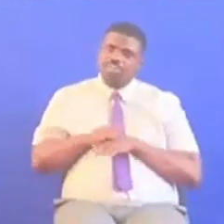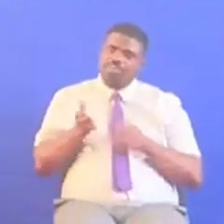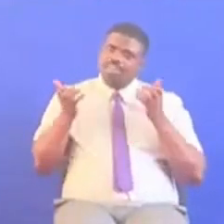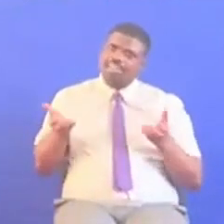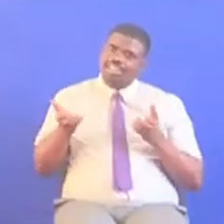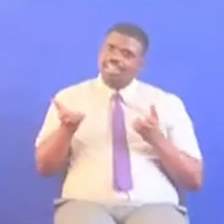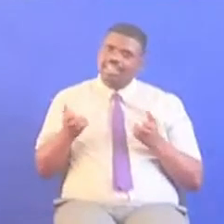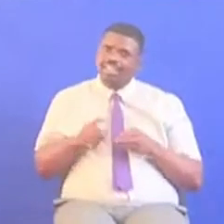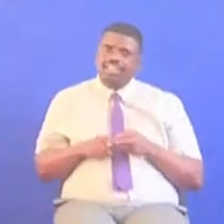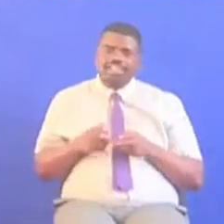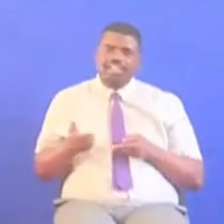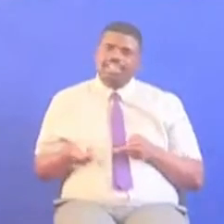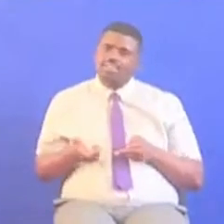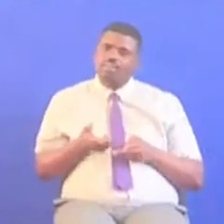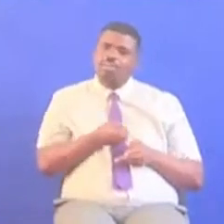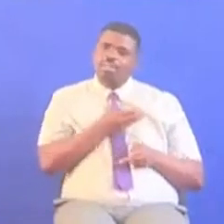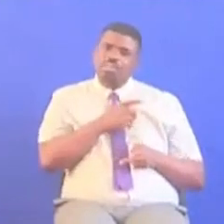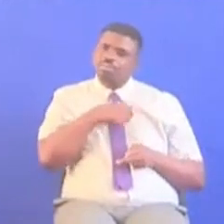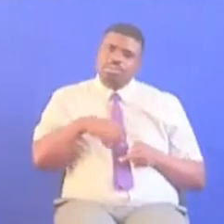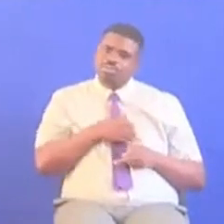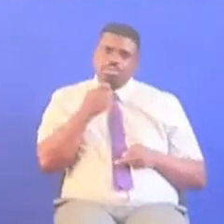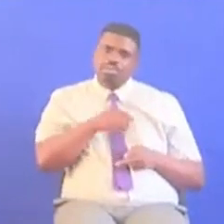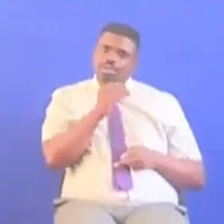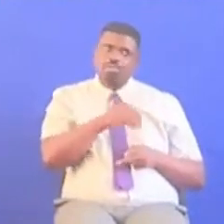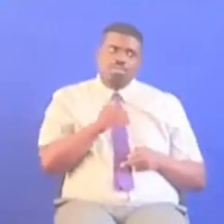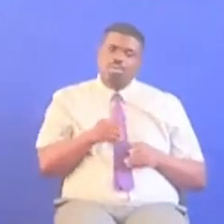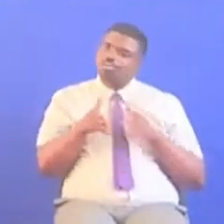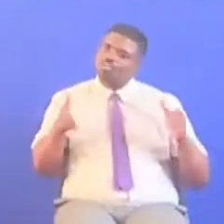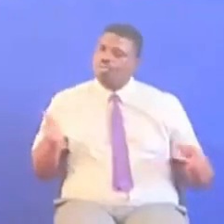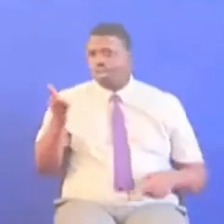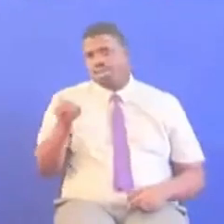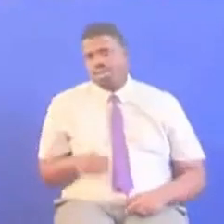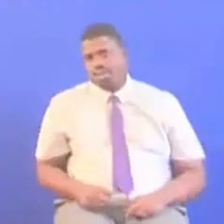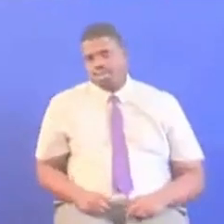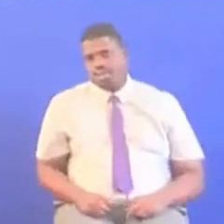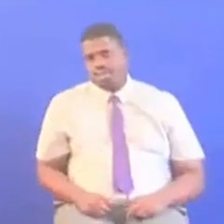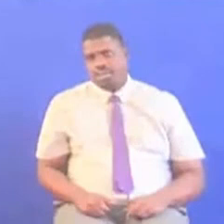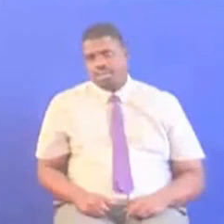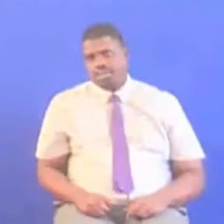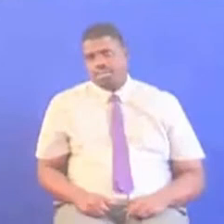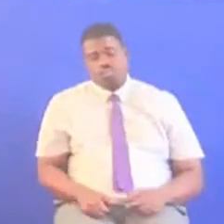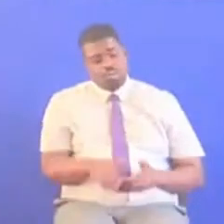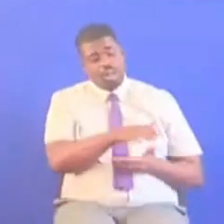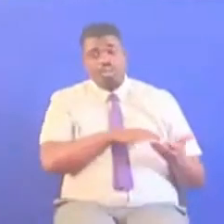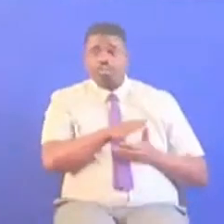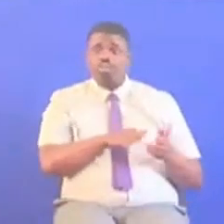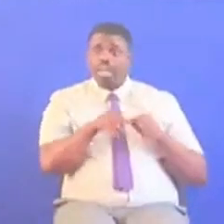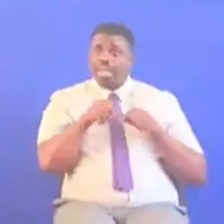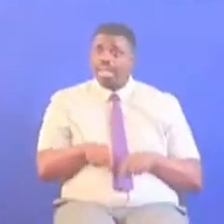zini fans wetu wakubwa uchaguzi Na ndi wapigakula wetu wakubwa sana Tonapo wavuruga leo